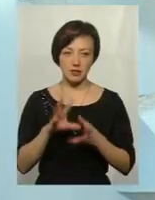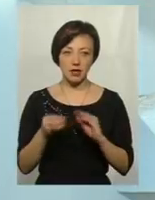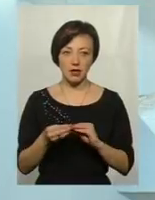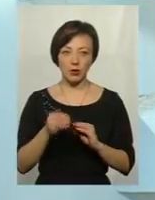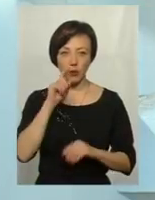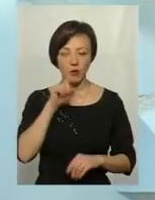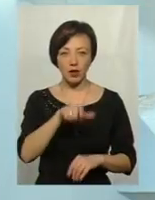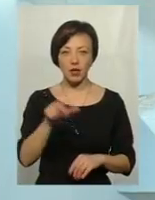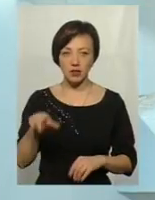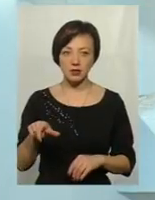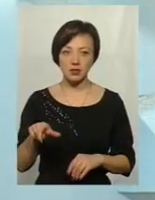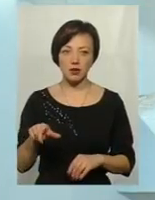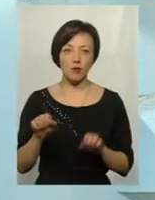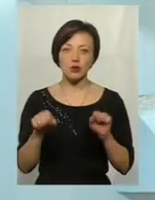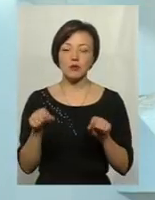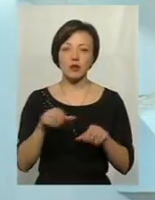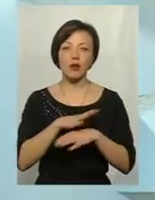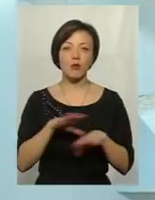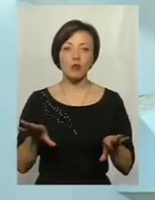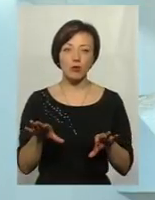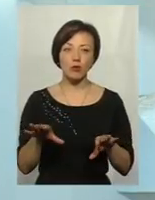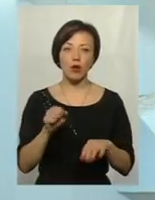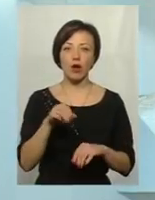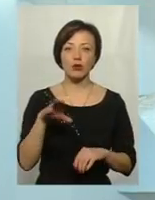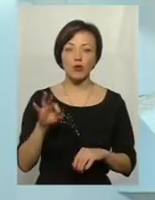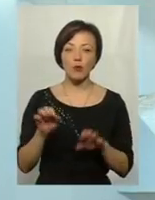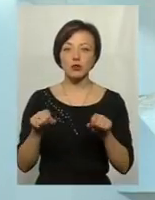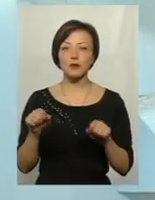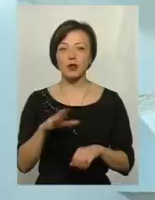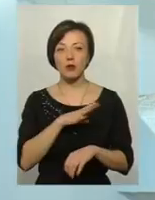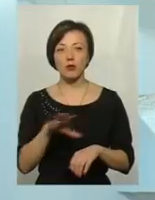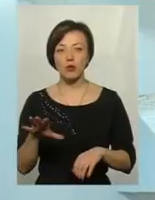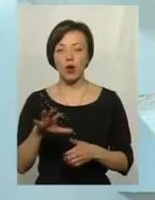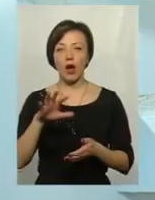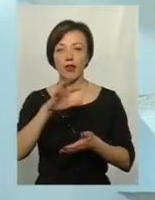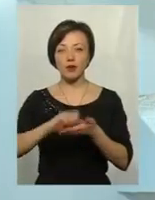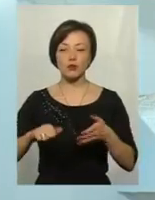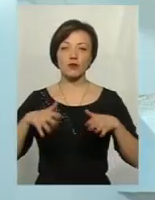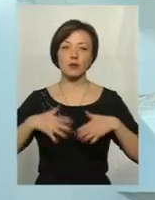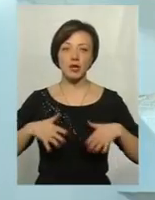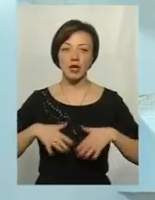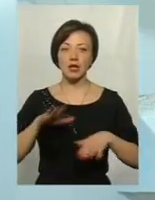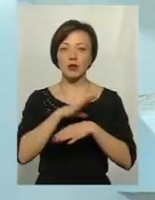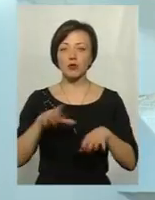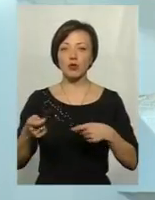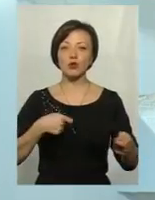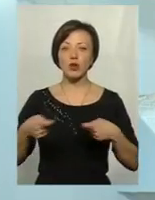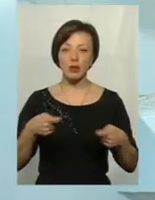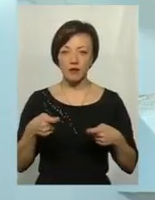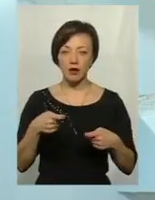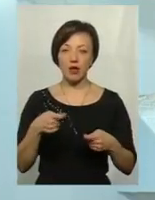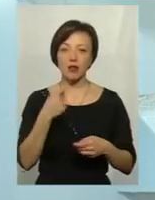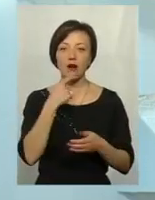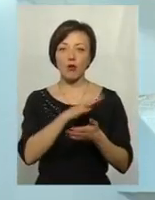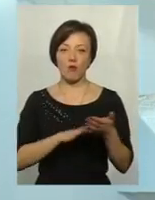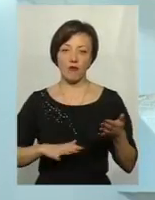українці, то, можливо, не було би АТО, можливо, не було би анексованого Крему, не було би торгівлі на крові, тому що